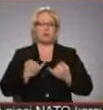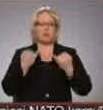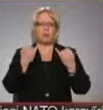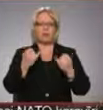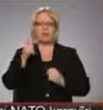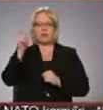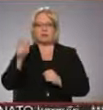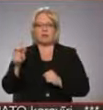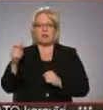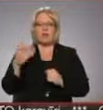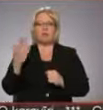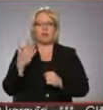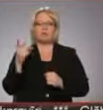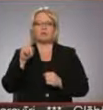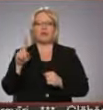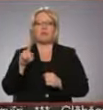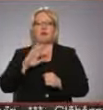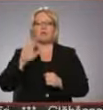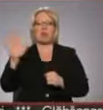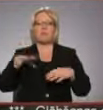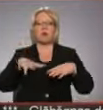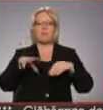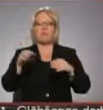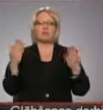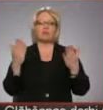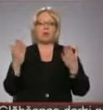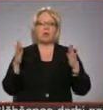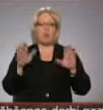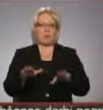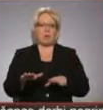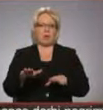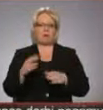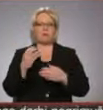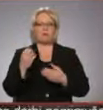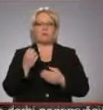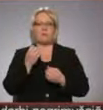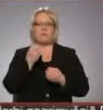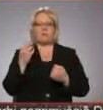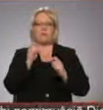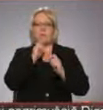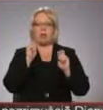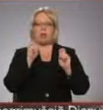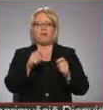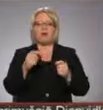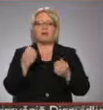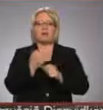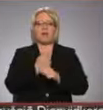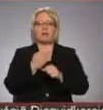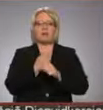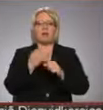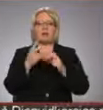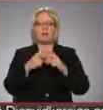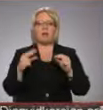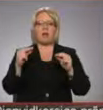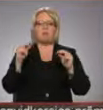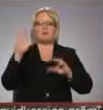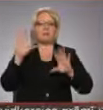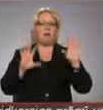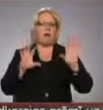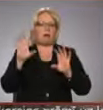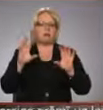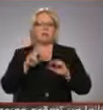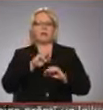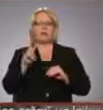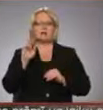cilvēkus, kur skrīvēru labā pavēkuši, ko paliekošu. Balvā dāvinot vietējo rokdarbnieču darināto laimas lāci, kas allež